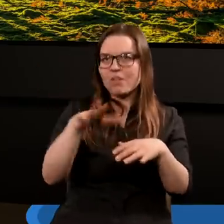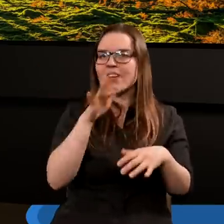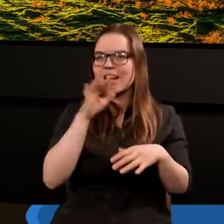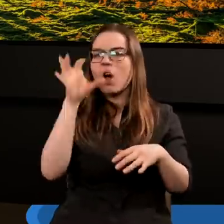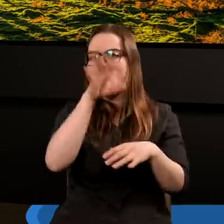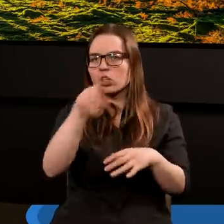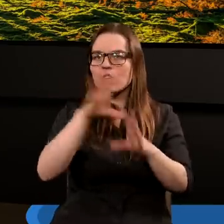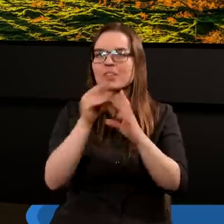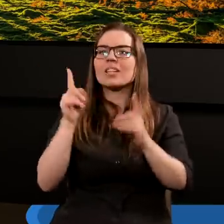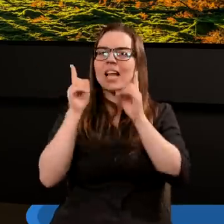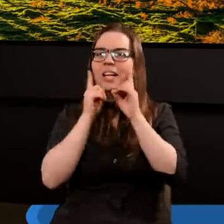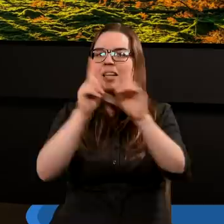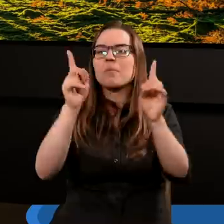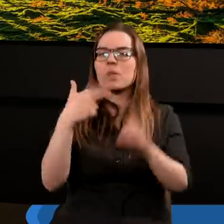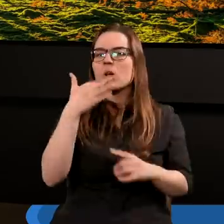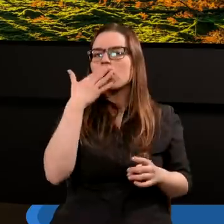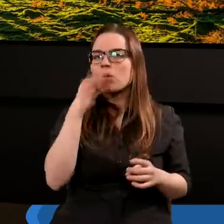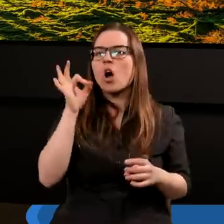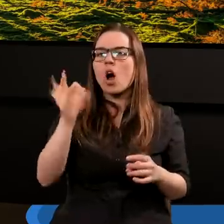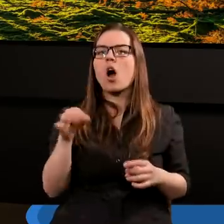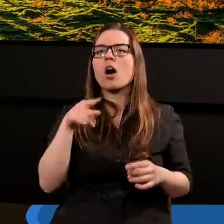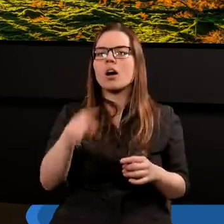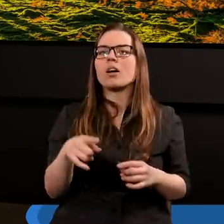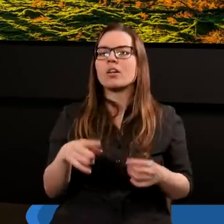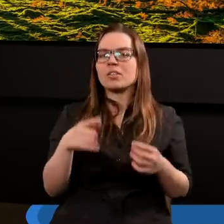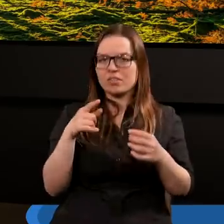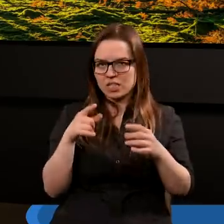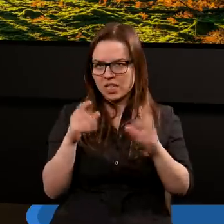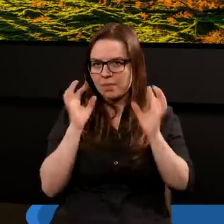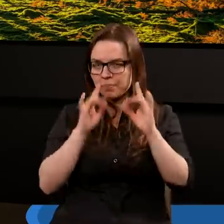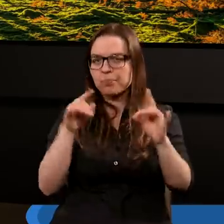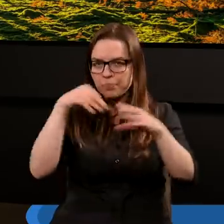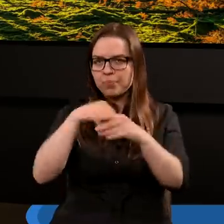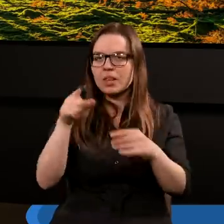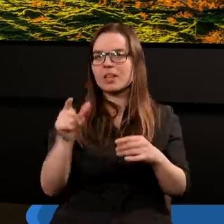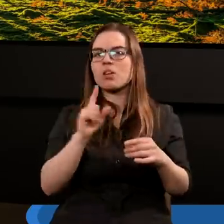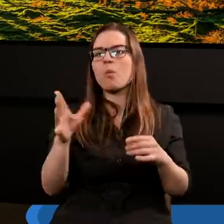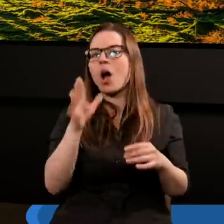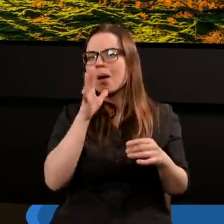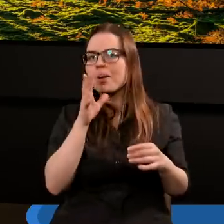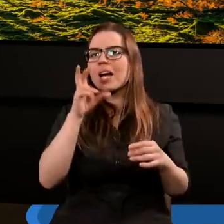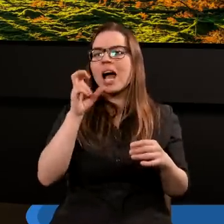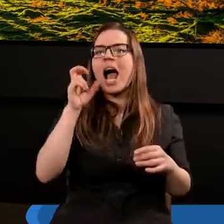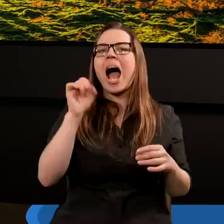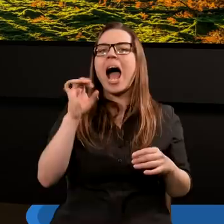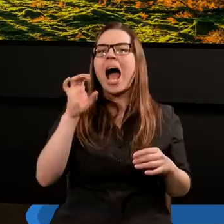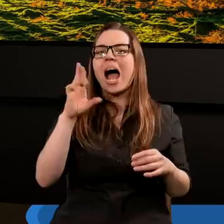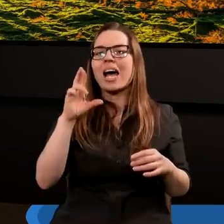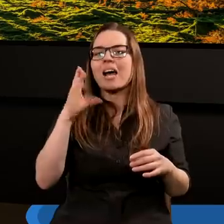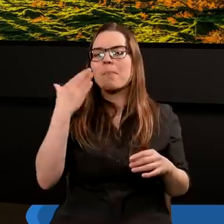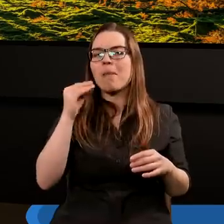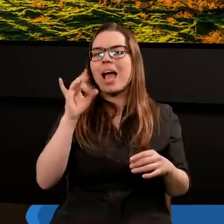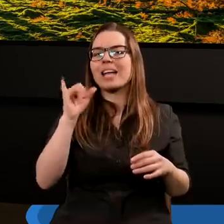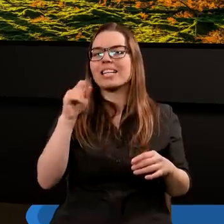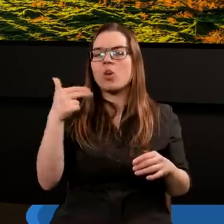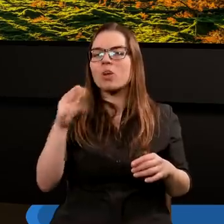wszystko. Tak naprawdę, kiedy mówimy o, to jest bardziej wzgórze Megido, po hebrajsku Har Megido, tak? Stąd